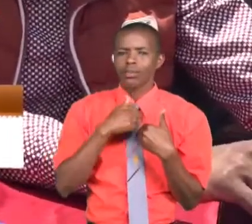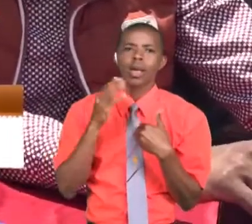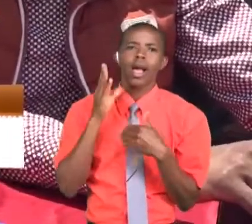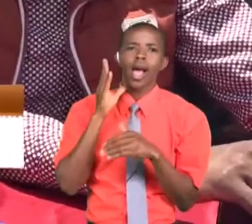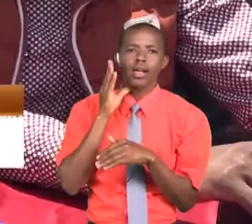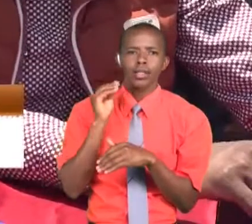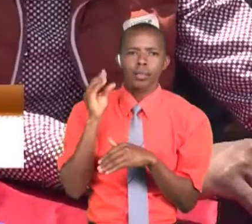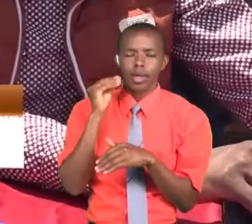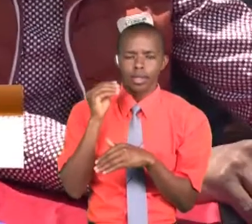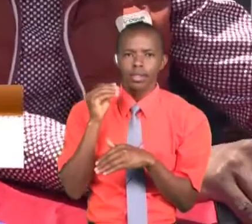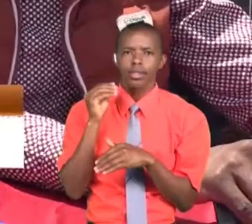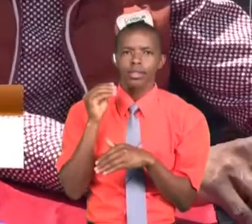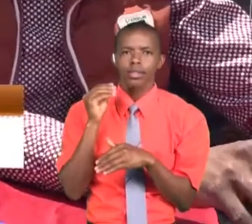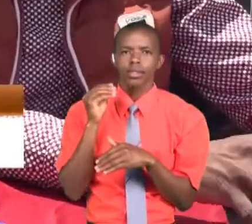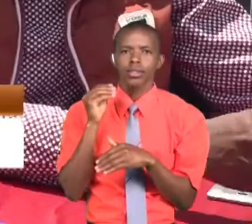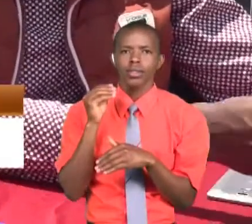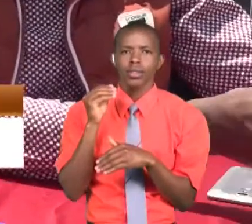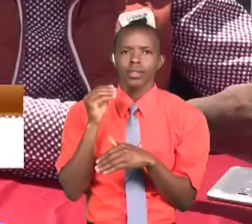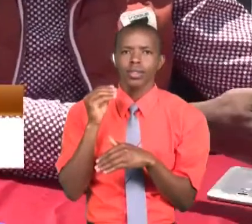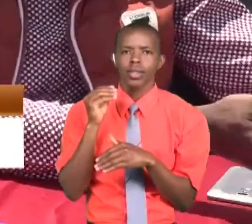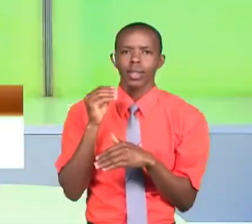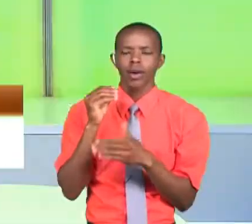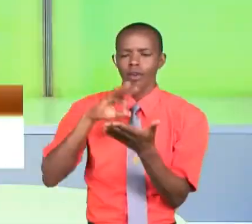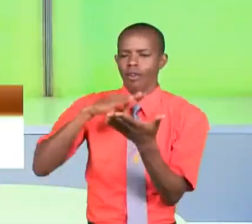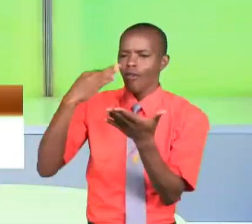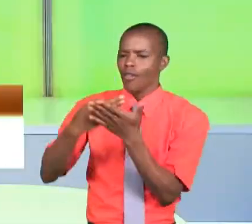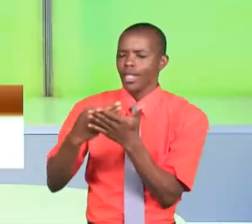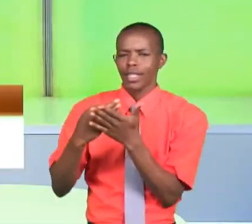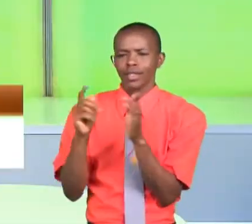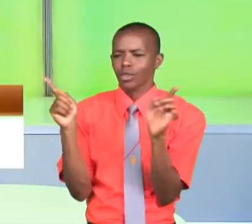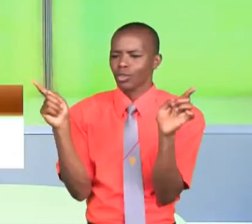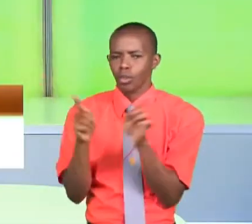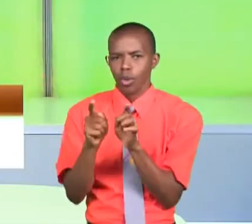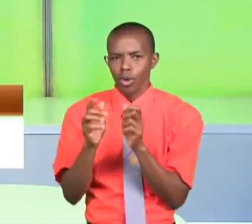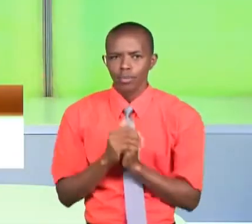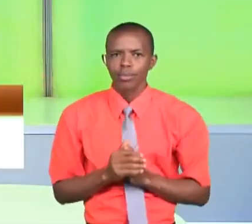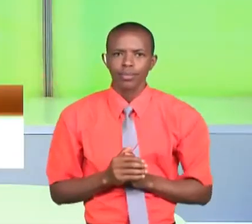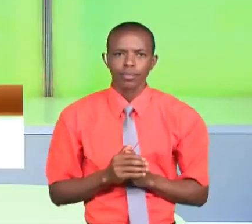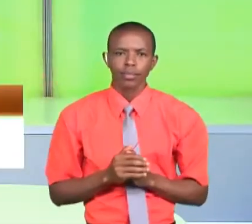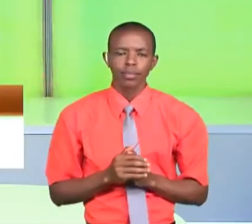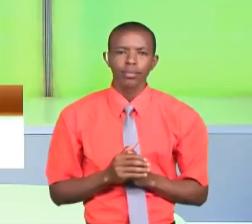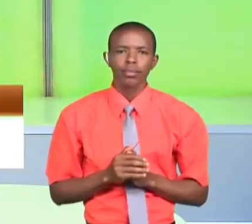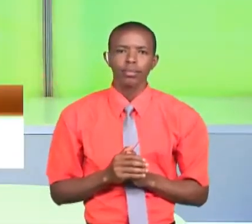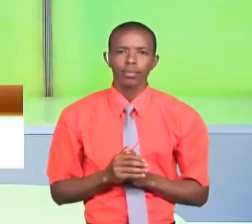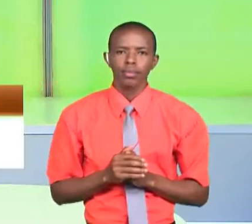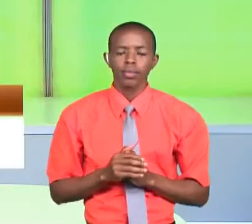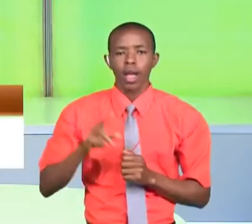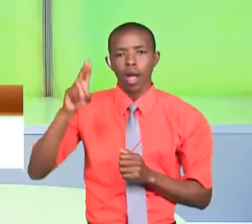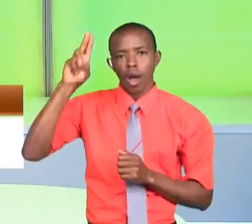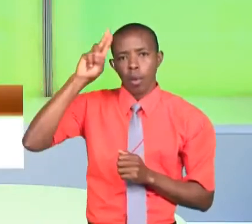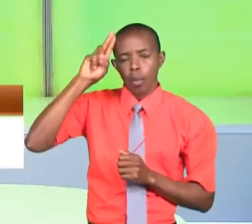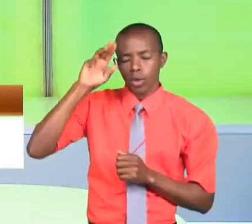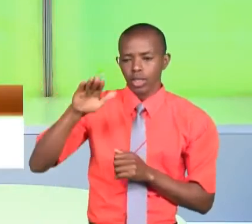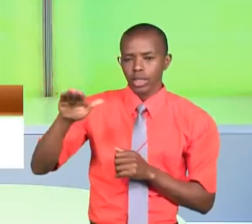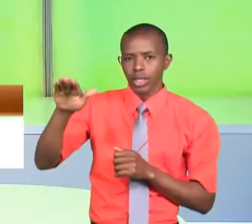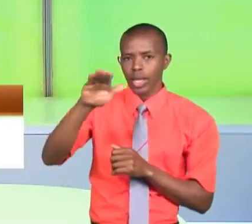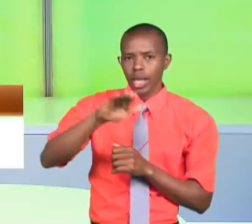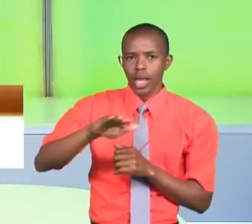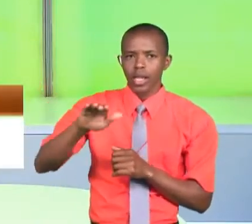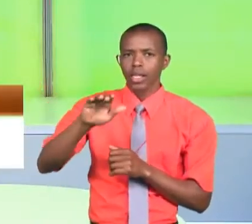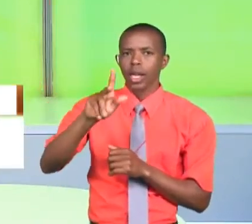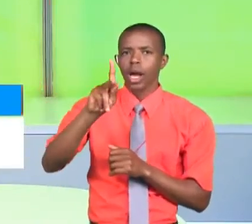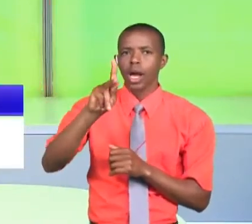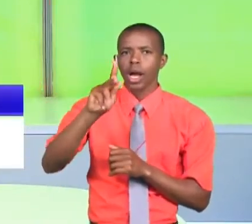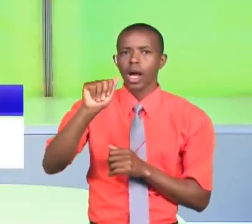a little funding. Mtozamaji mbali na hayo polisi katika eneo bunge la kabete